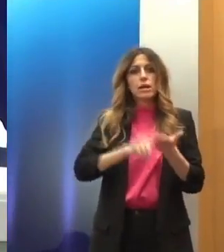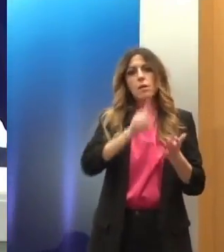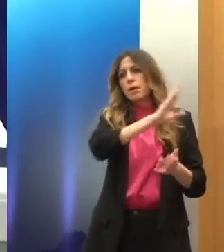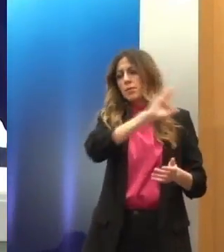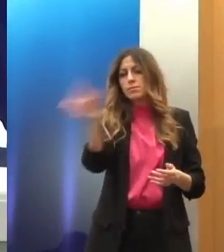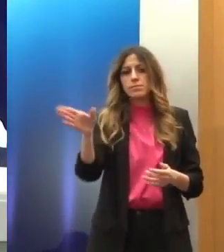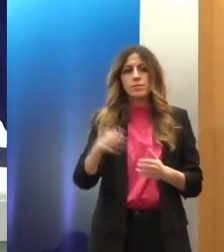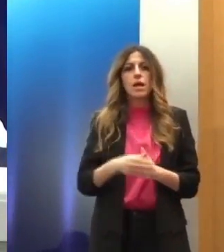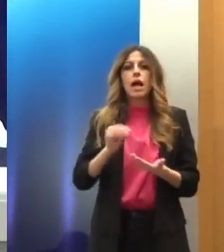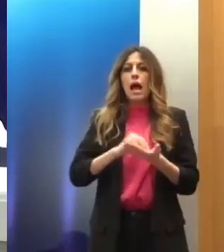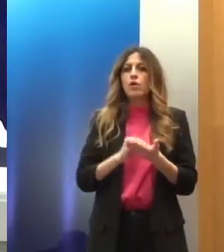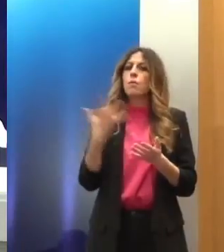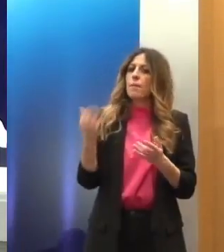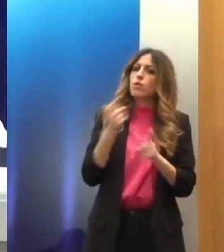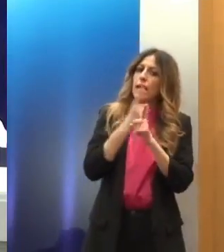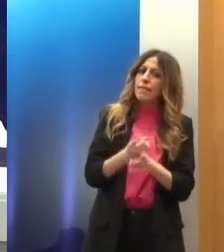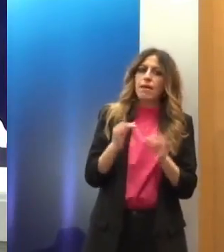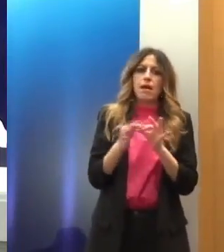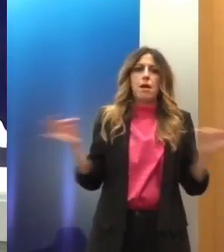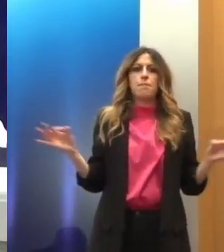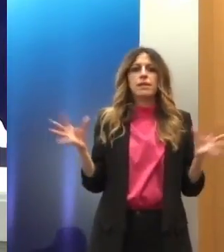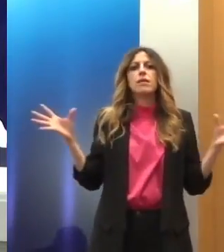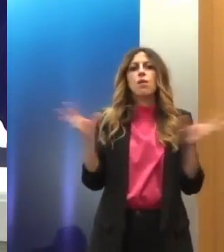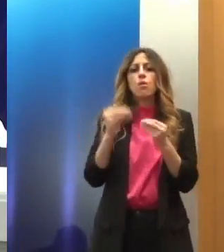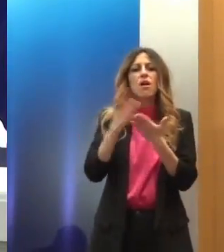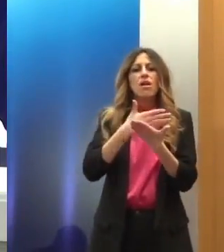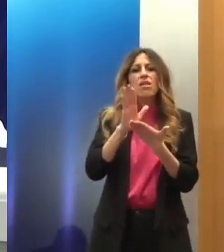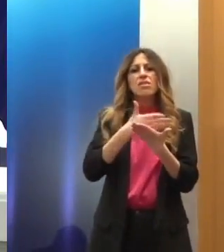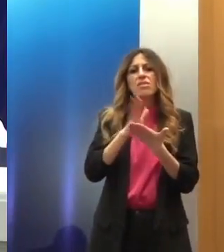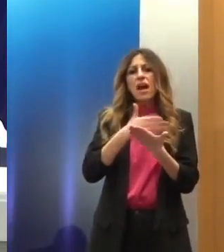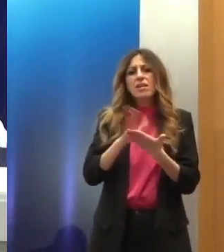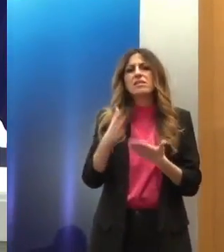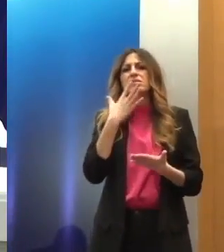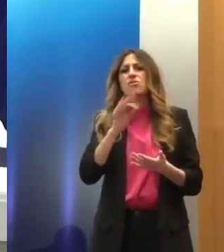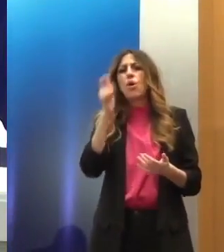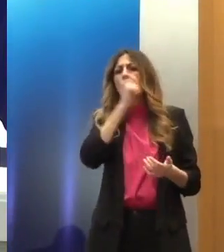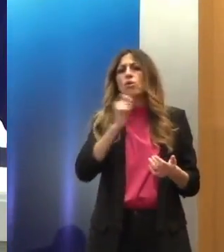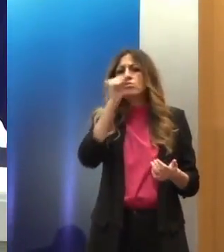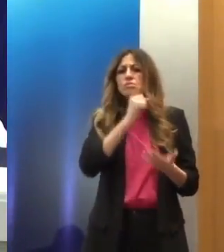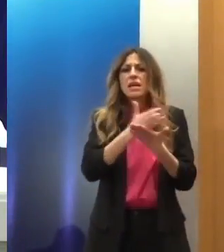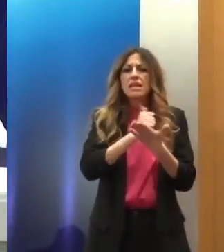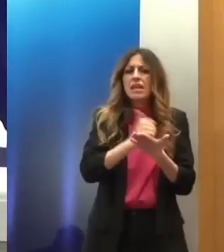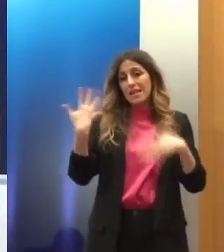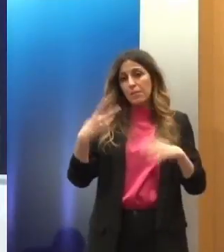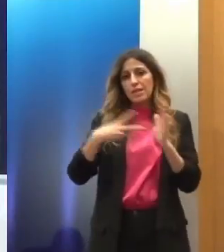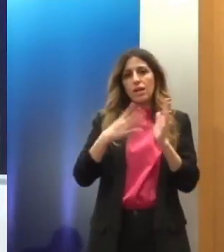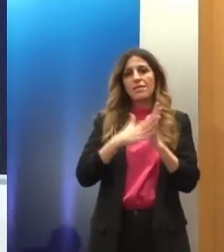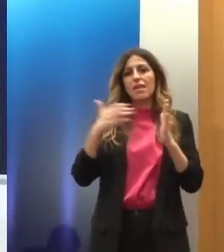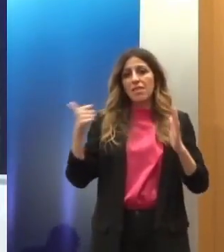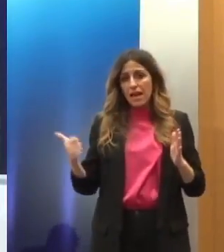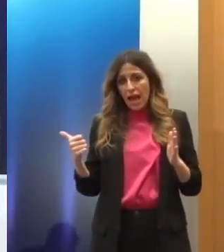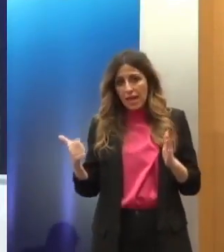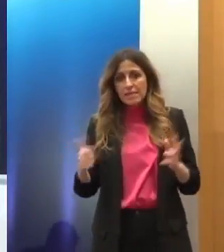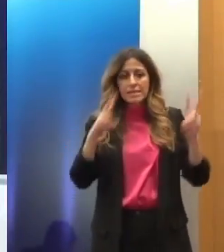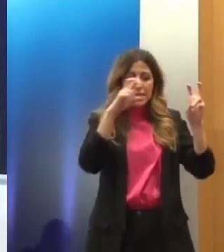υπληφθεί και ειδικά μέτρα για την εξάλληψη των διακρίσεων λόγω σεξουαλικού προσανατολισμού και ταυτότητας φύλου. Το πιο